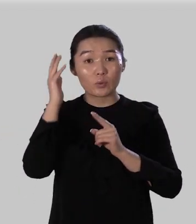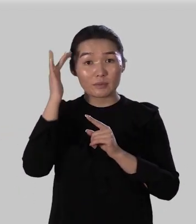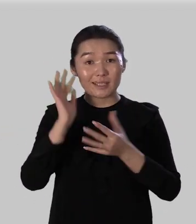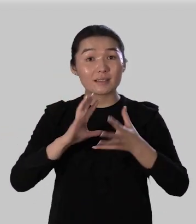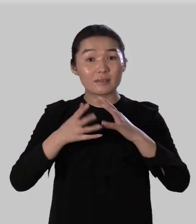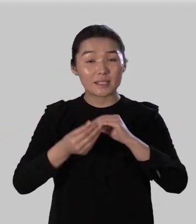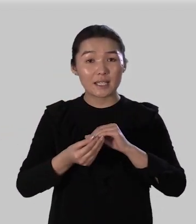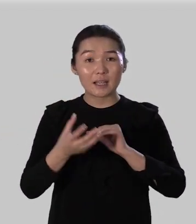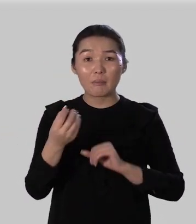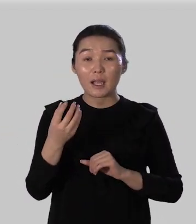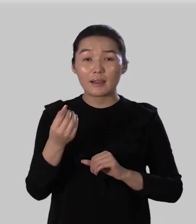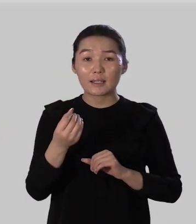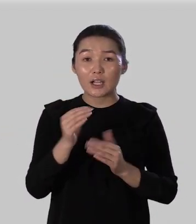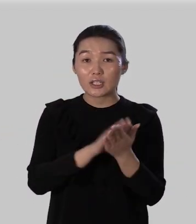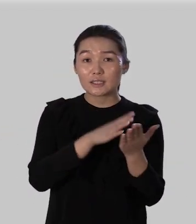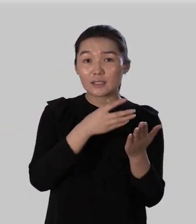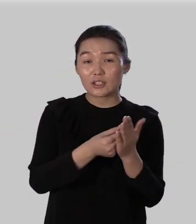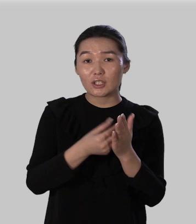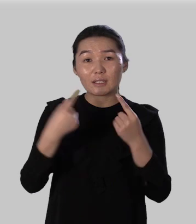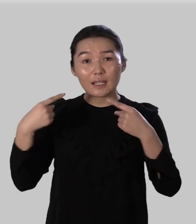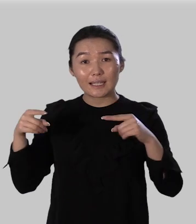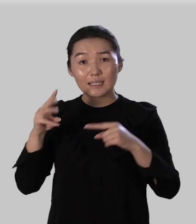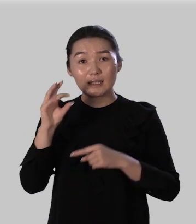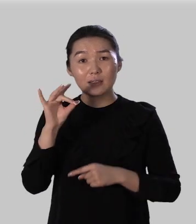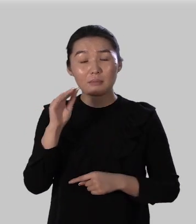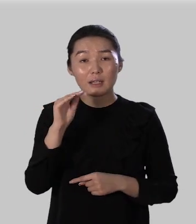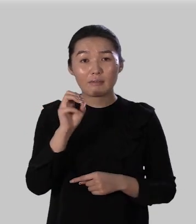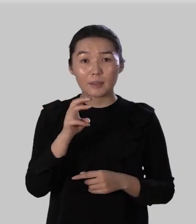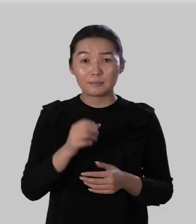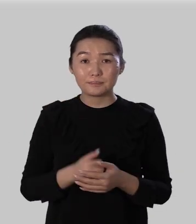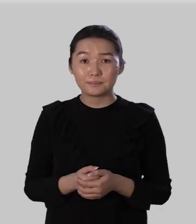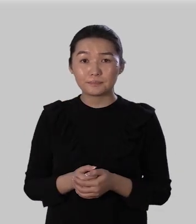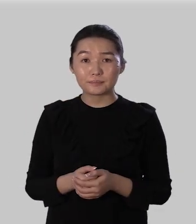смысл в целом а также значение отдельных его морфем